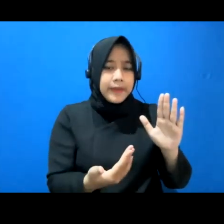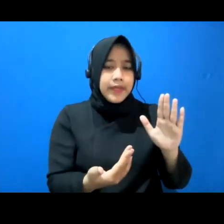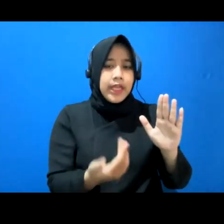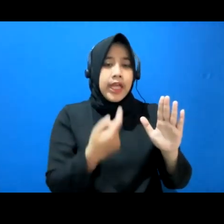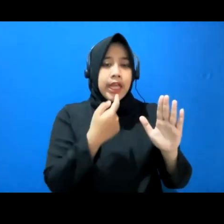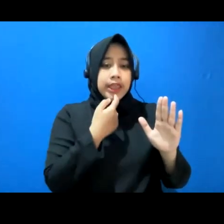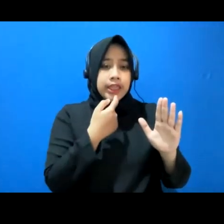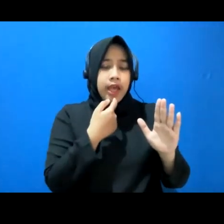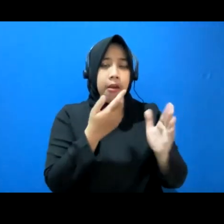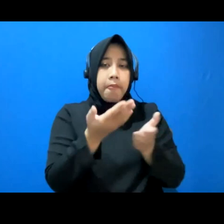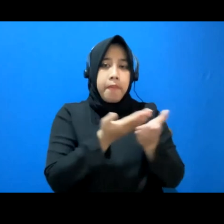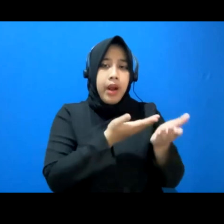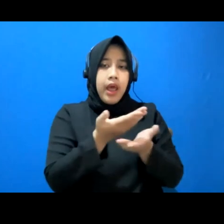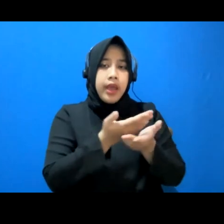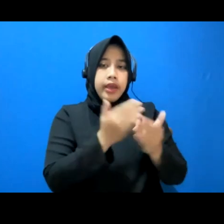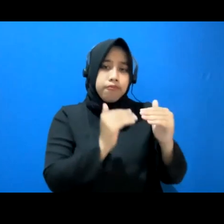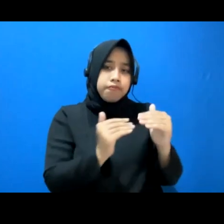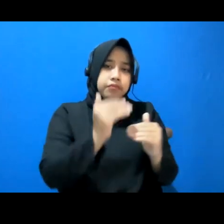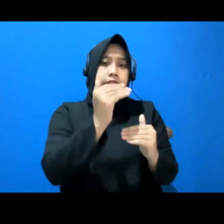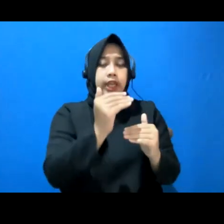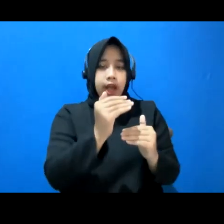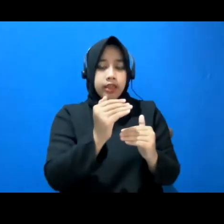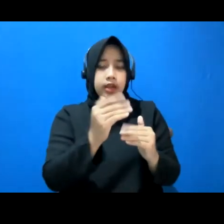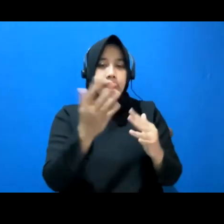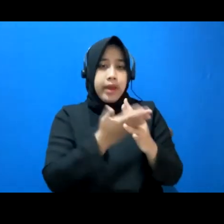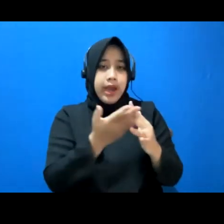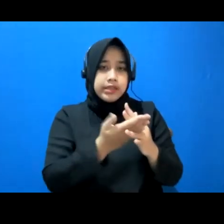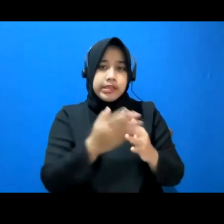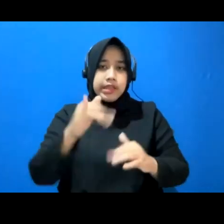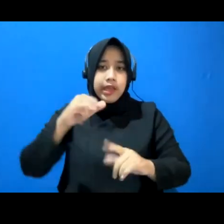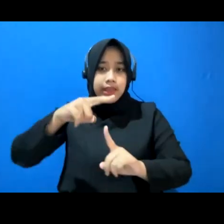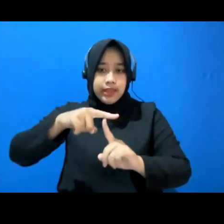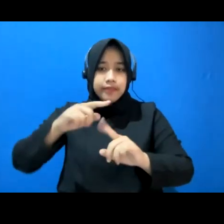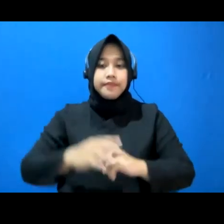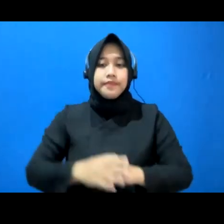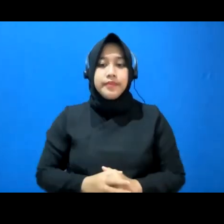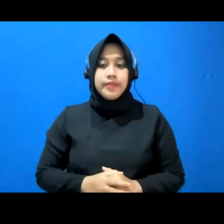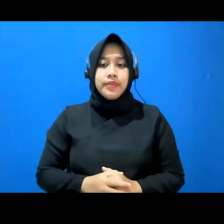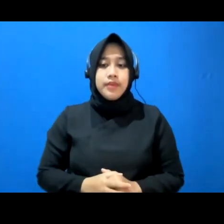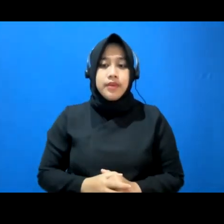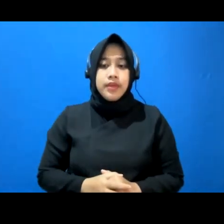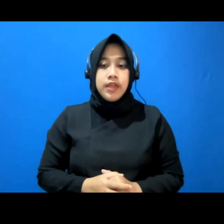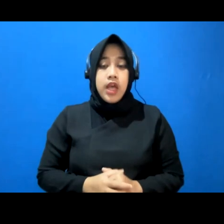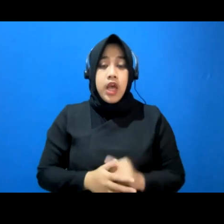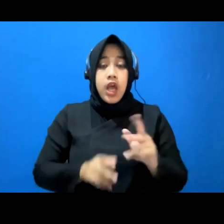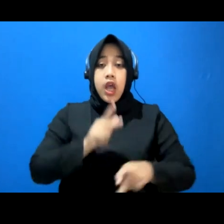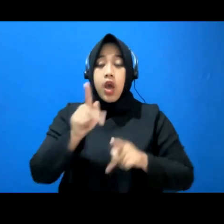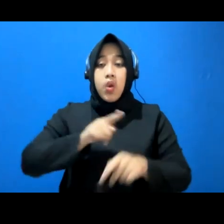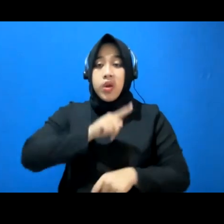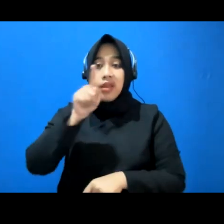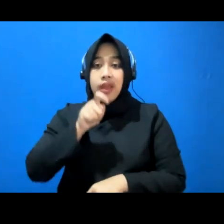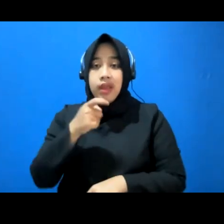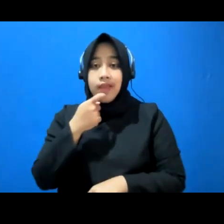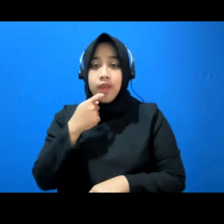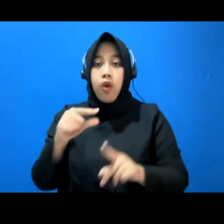peningkatan pelayanan lewat TI. Nah, kalau ditanyakan soal proyeksi ke